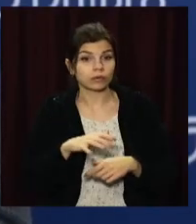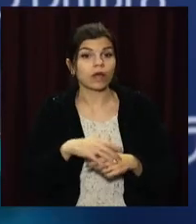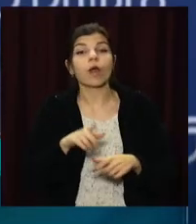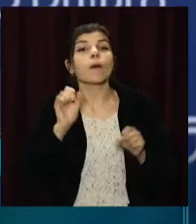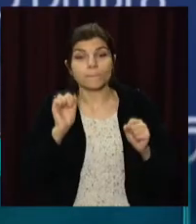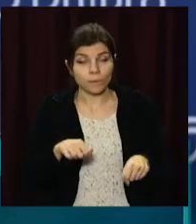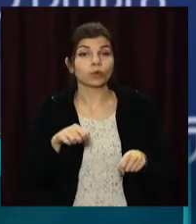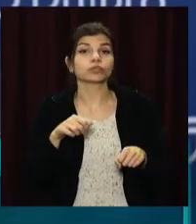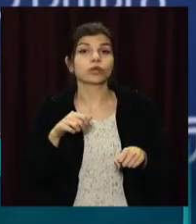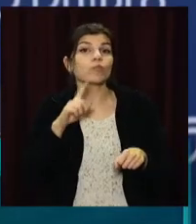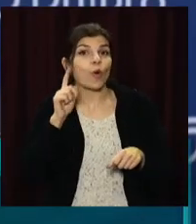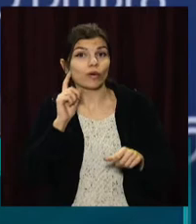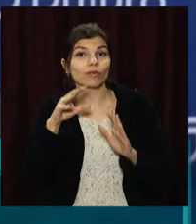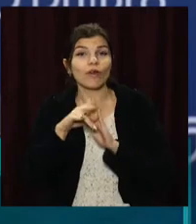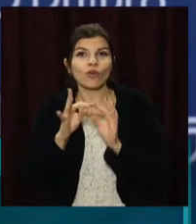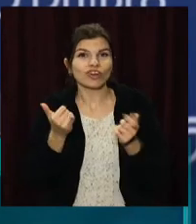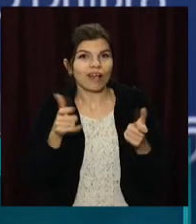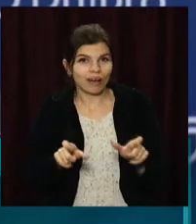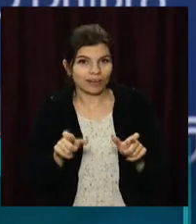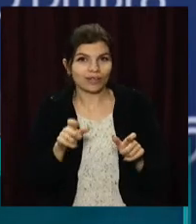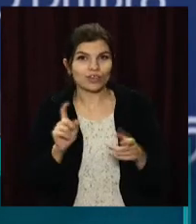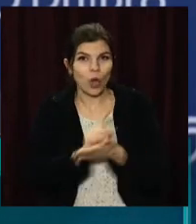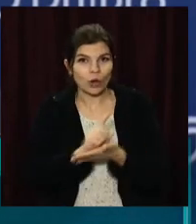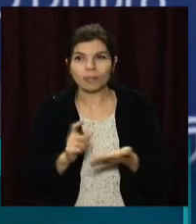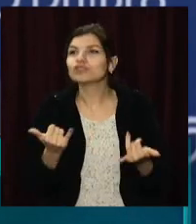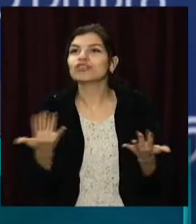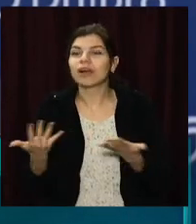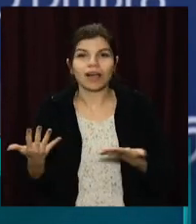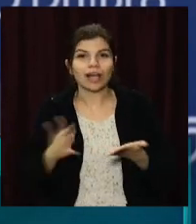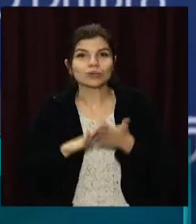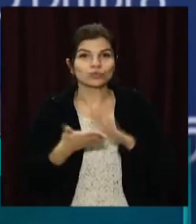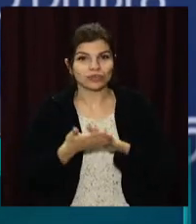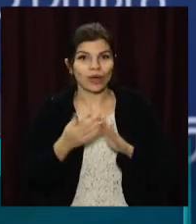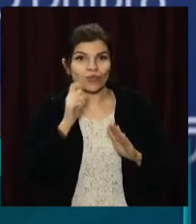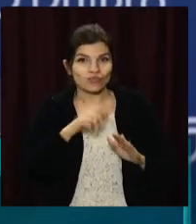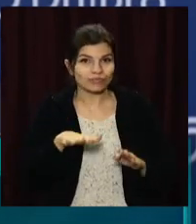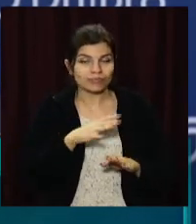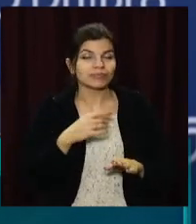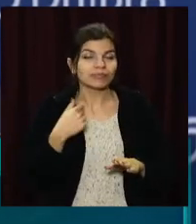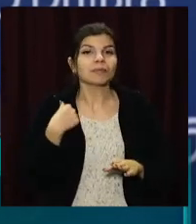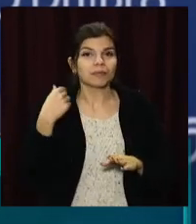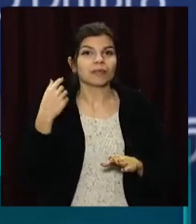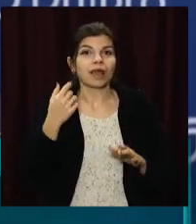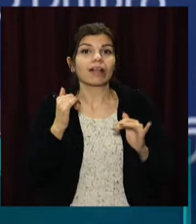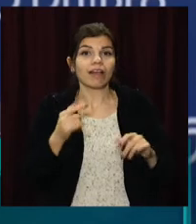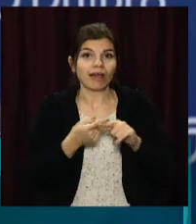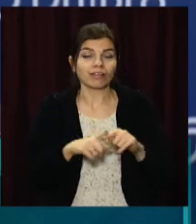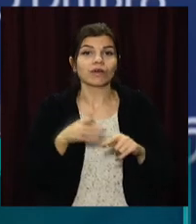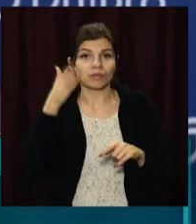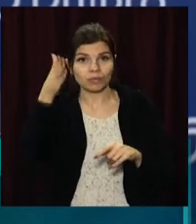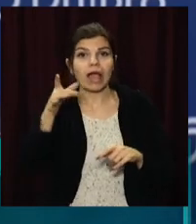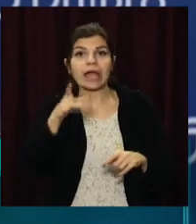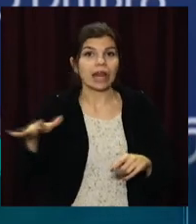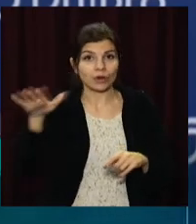молодь, але враховуючи карантинні норми, враховуючи ситуацію, яка зараз в країні, ми для цього і пішли в райони